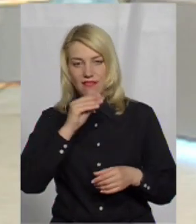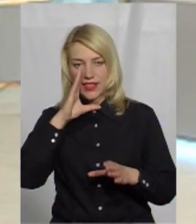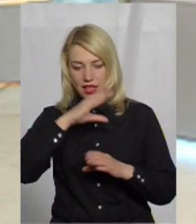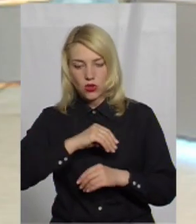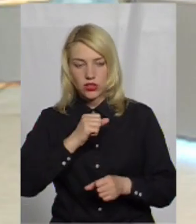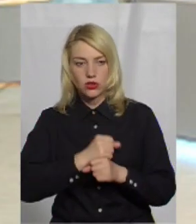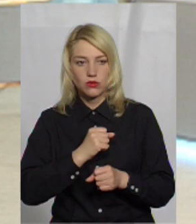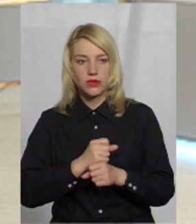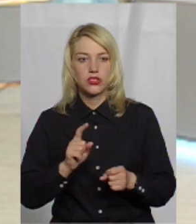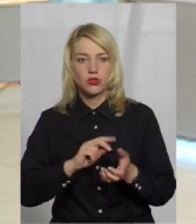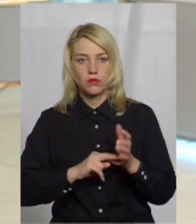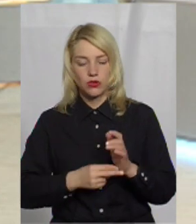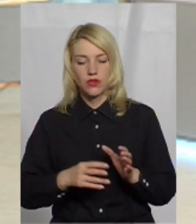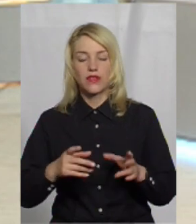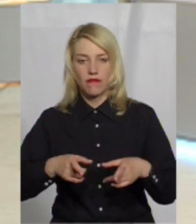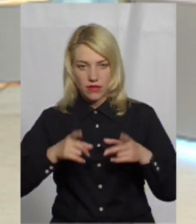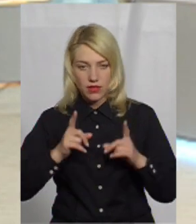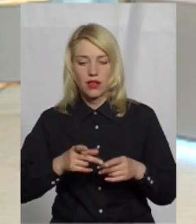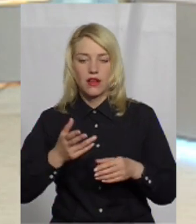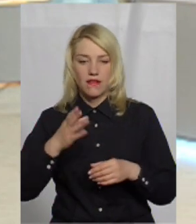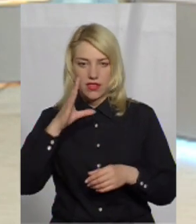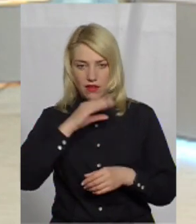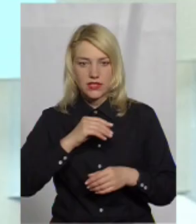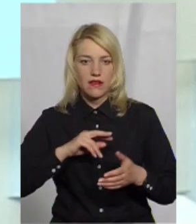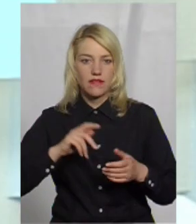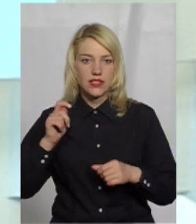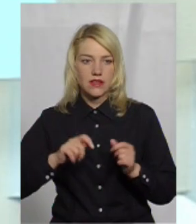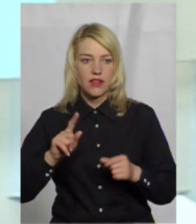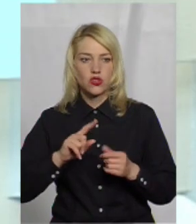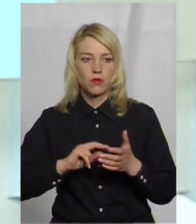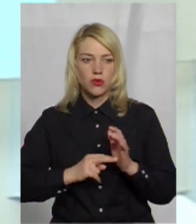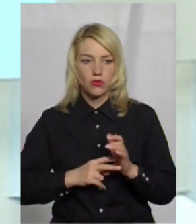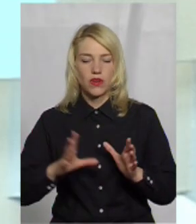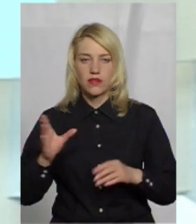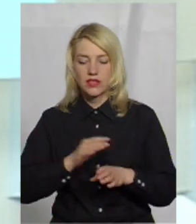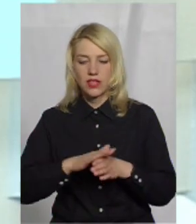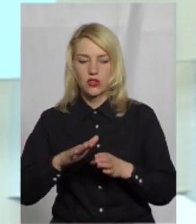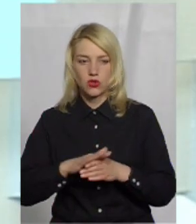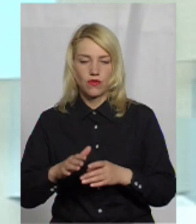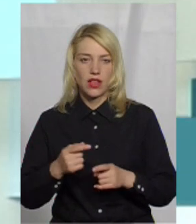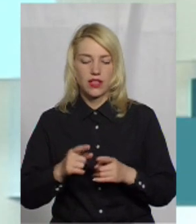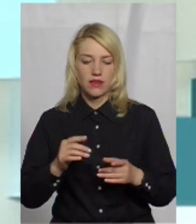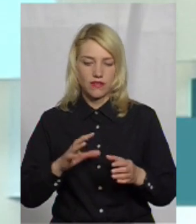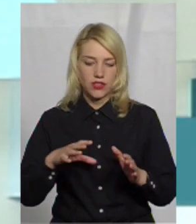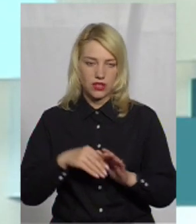зробити те, що задумували? Звичайно, вдався фестиваль. Те, що ми запланували, все реалізували, втілили в життя.